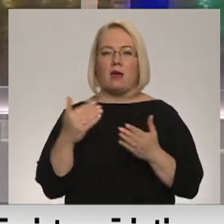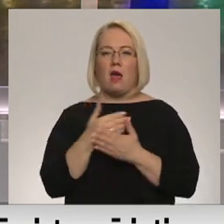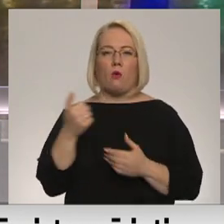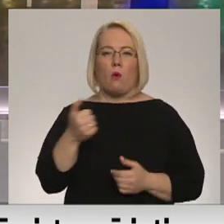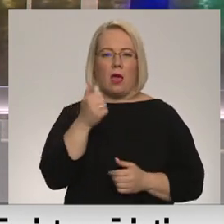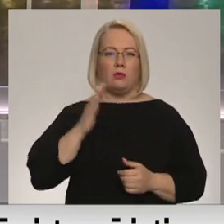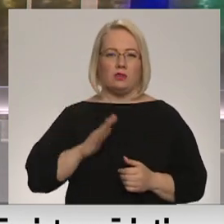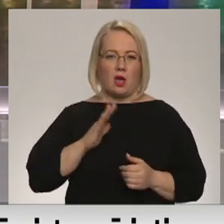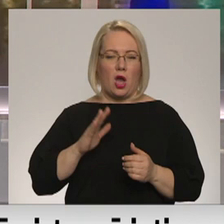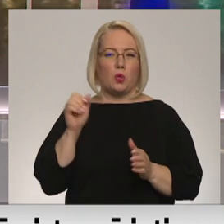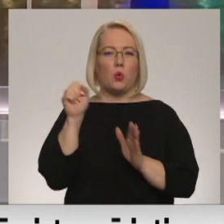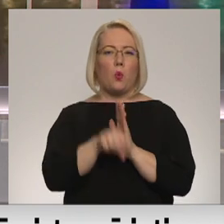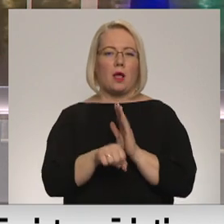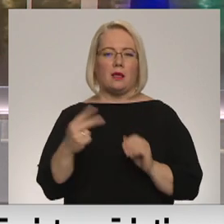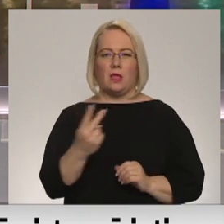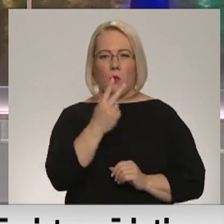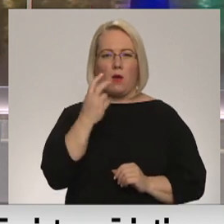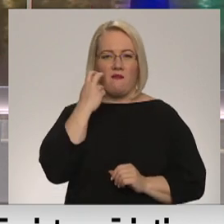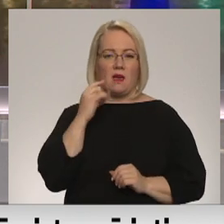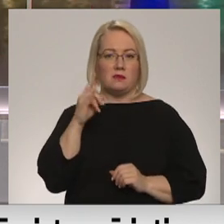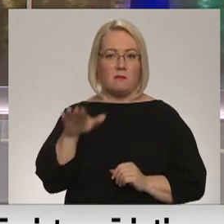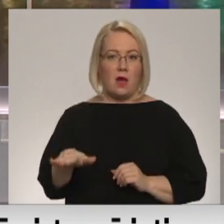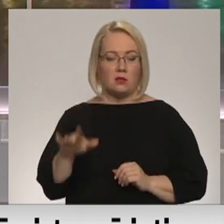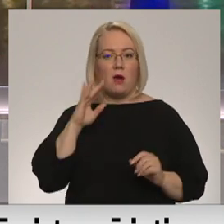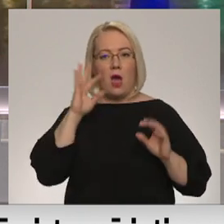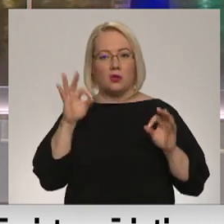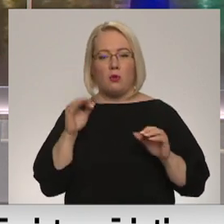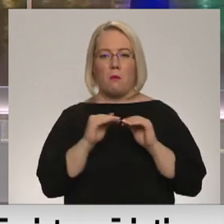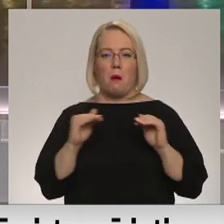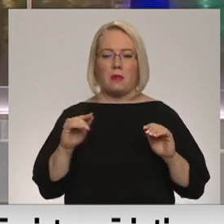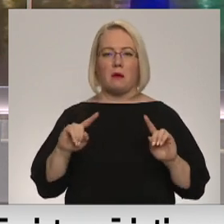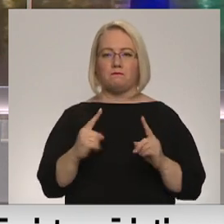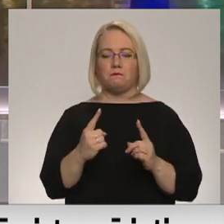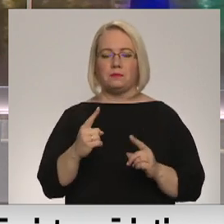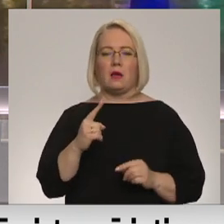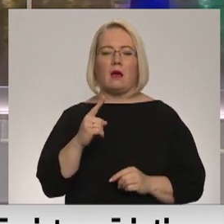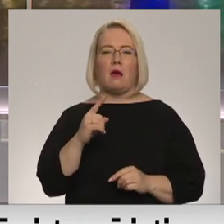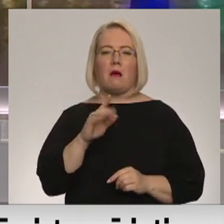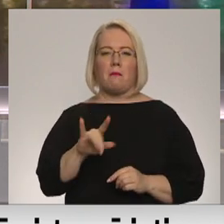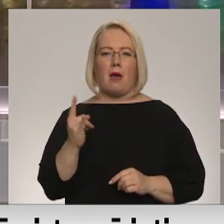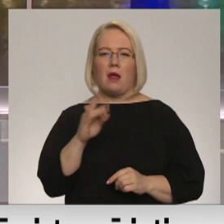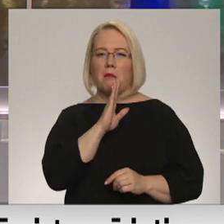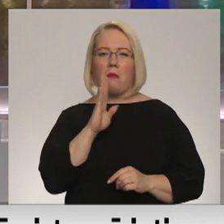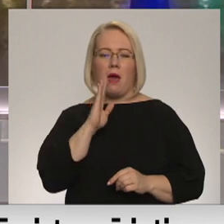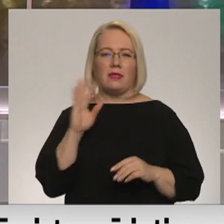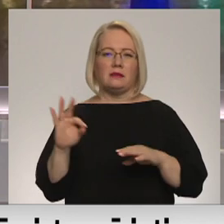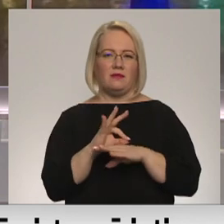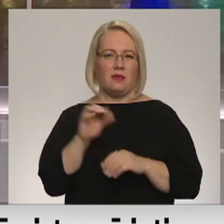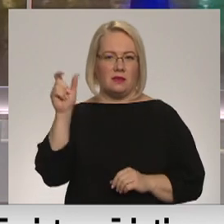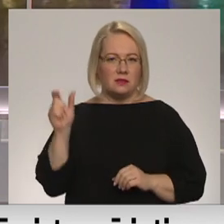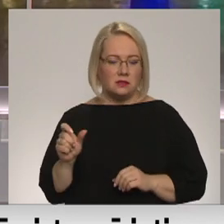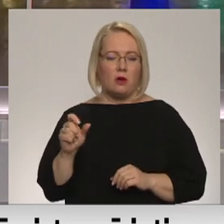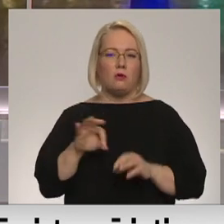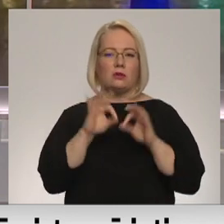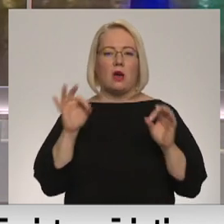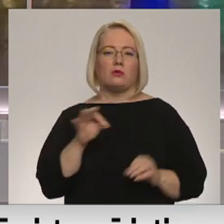nogalināts divus gadus vecs bērns. Uz aizdomu pamatāju strādus bērna mātes dzīves biedrusi un policijas sākus kriminālu